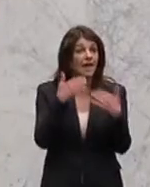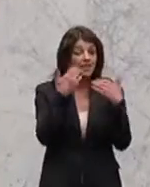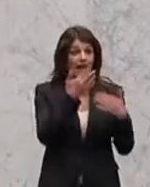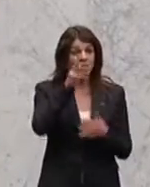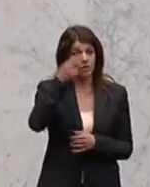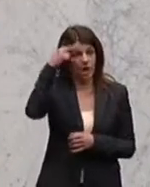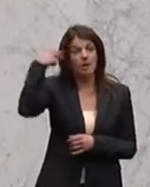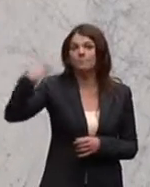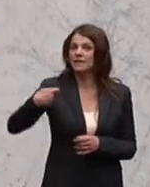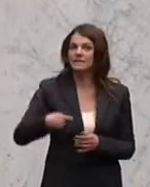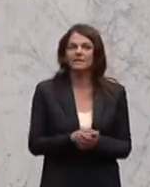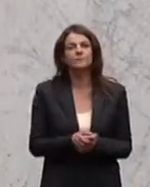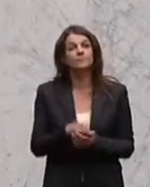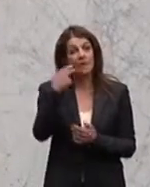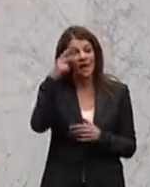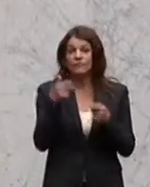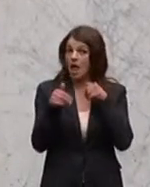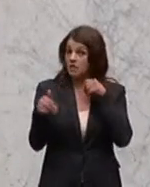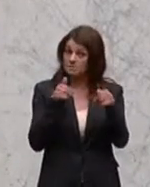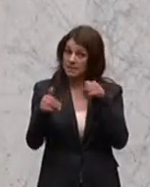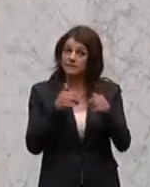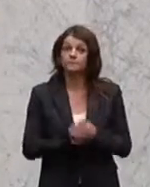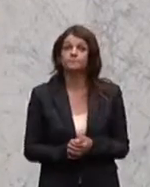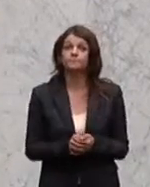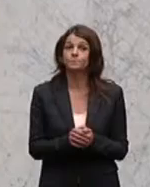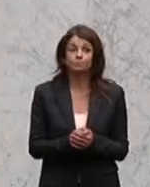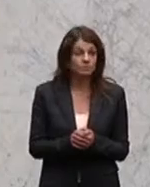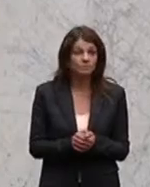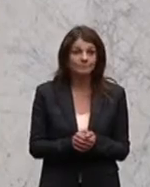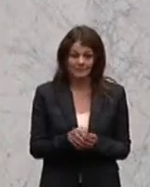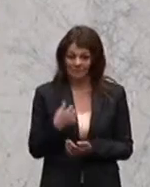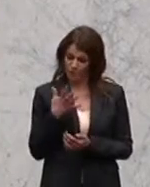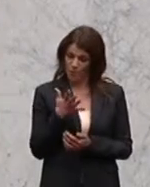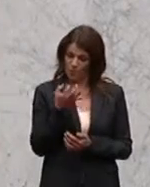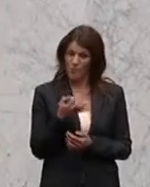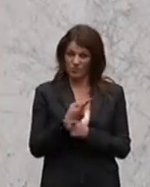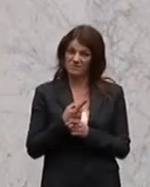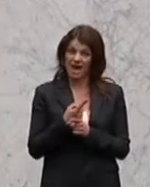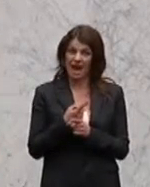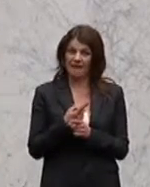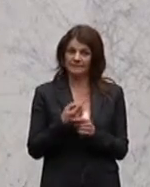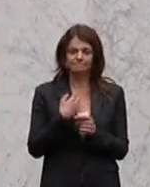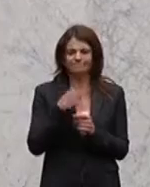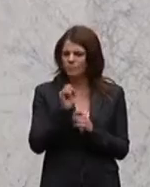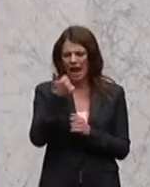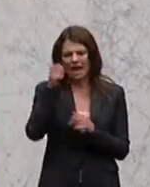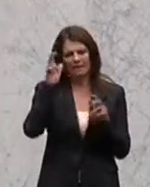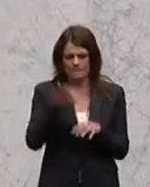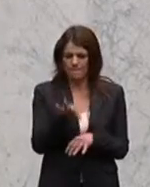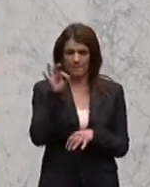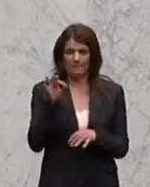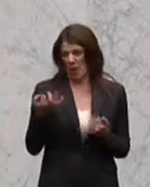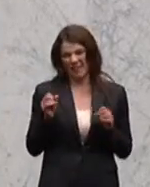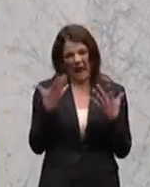Dankeschön, Herr Präsident, Herr Finanzminister. In den fünf Minuten werde ich nur auf ein Kapitel eingehen, weil es halt heute